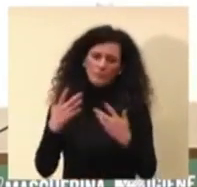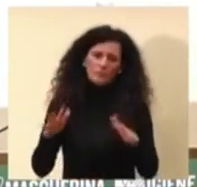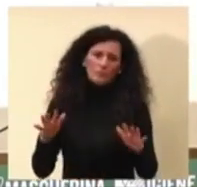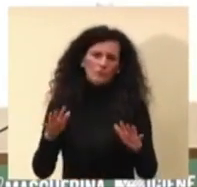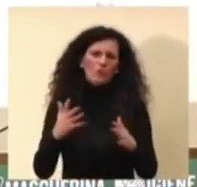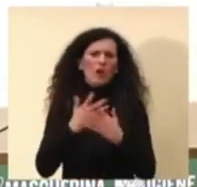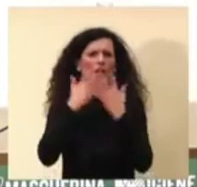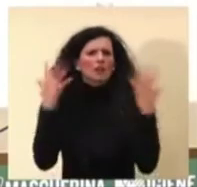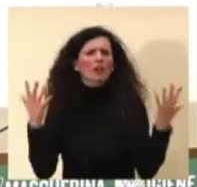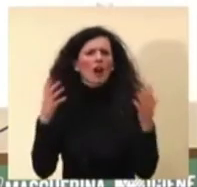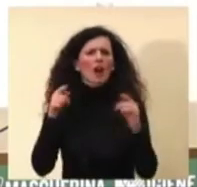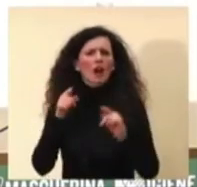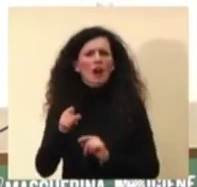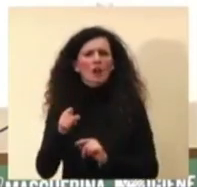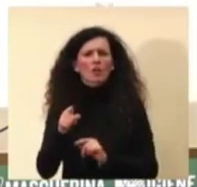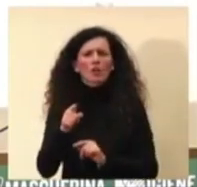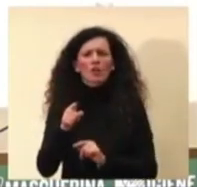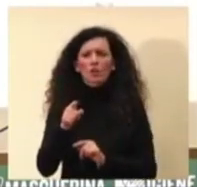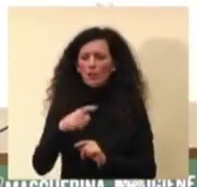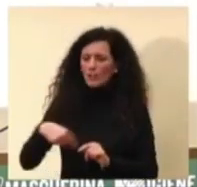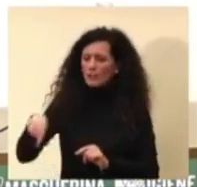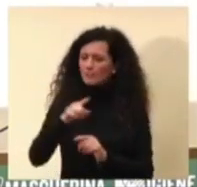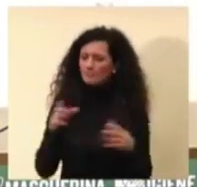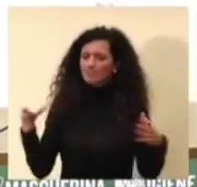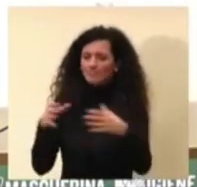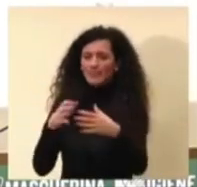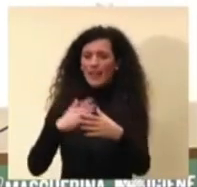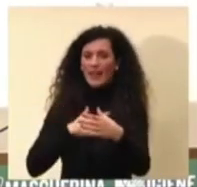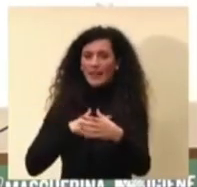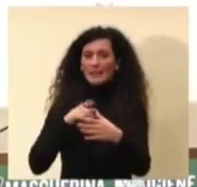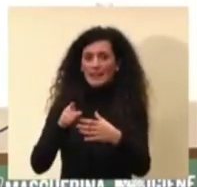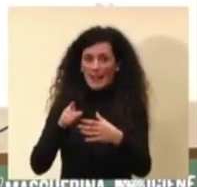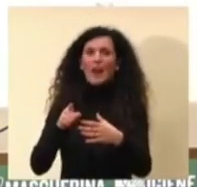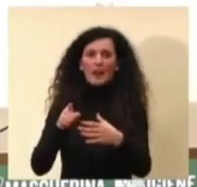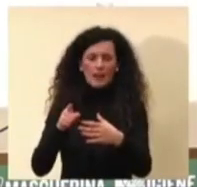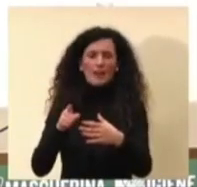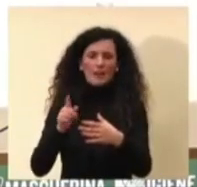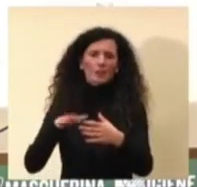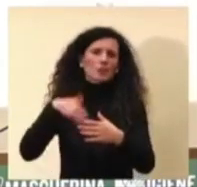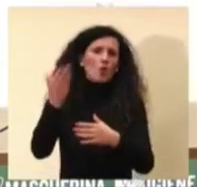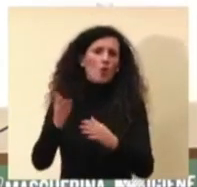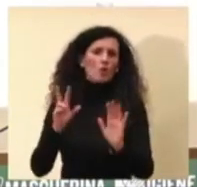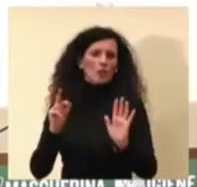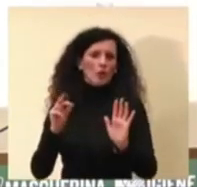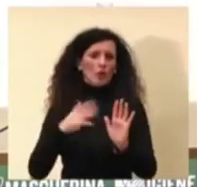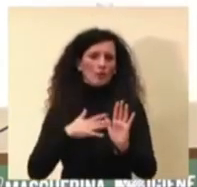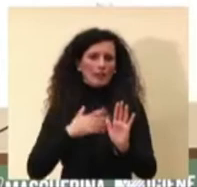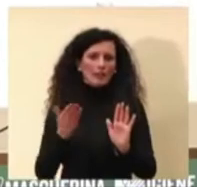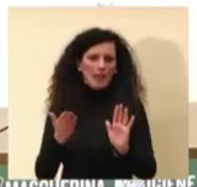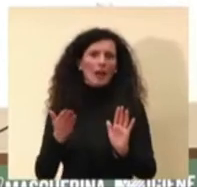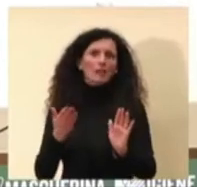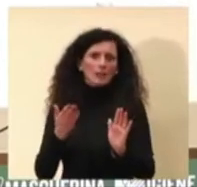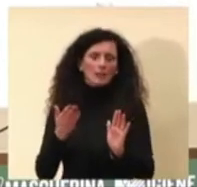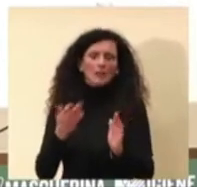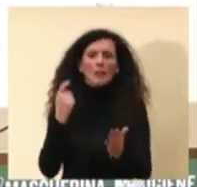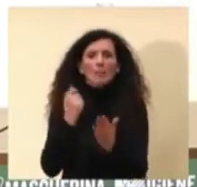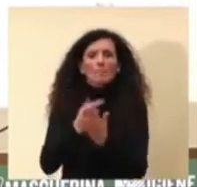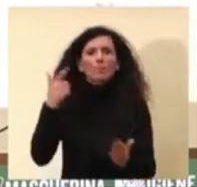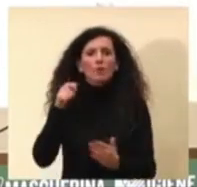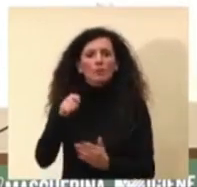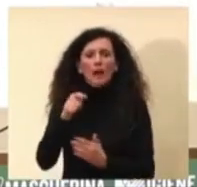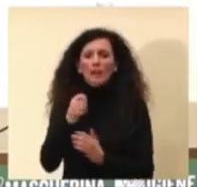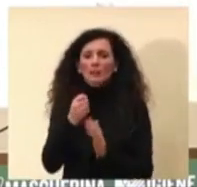rappresentato nella fascia di età oltre gli 80 anni ancora di più il tutto